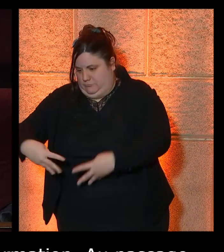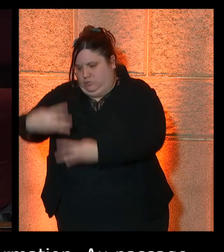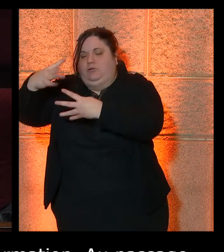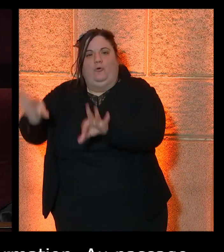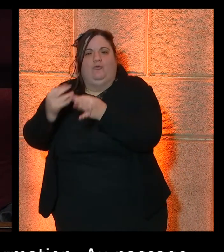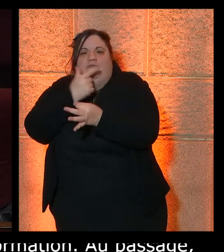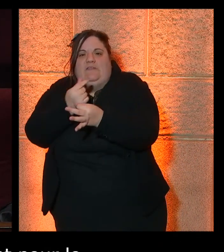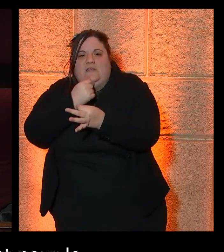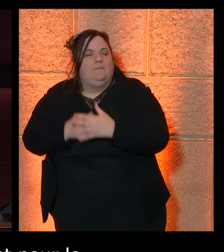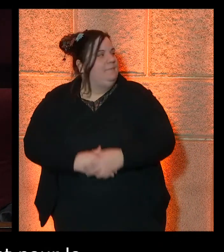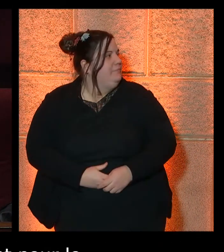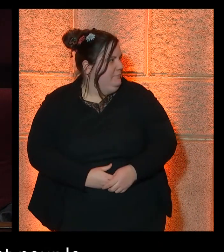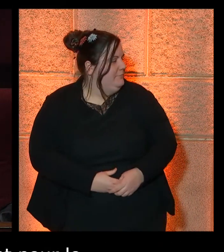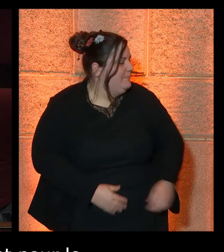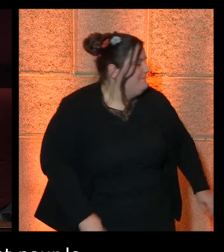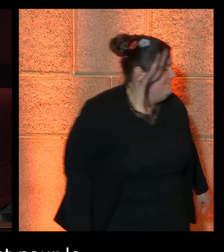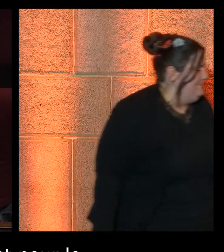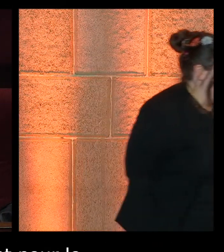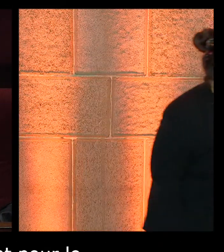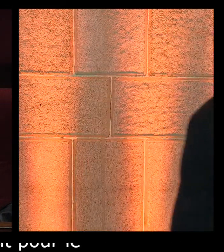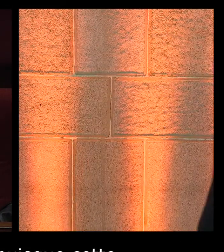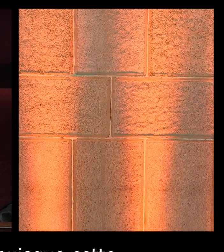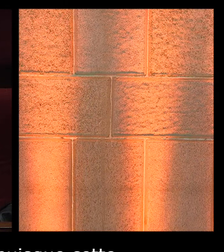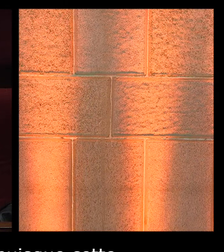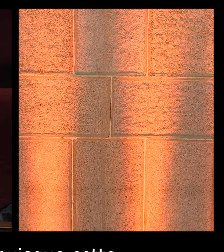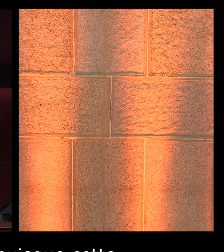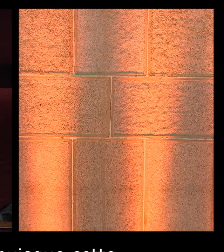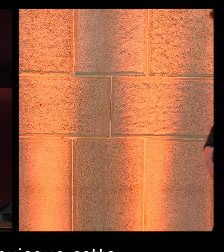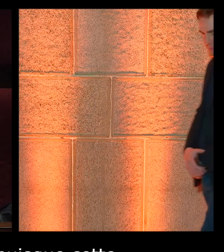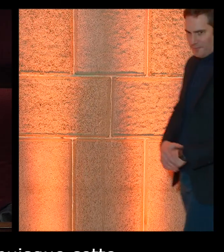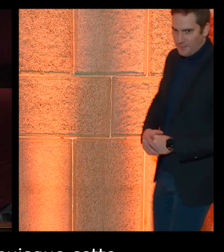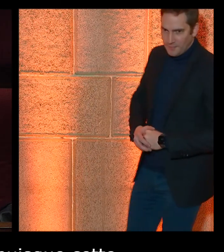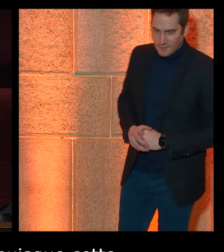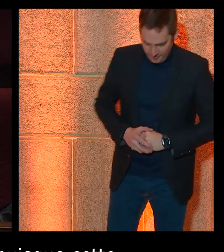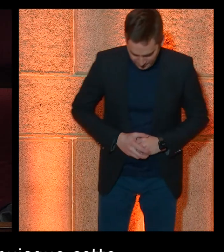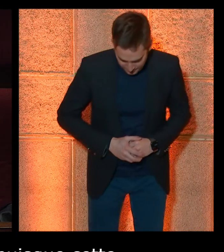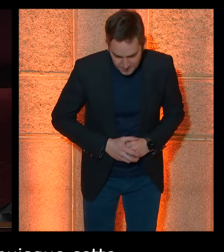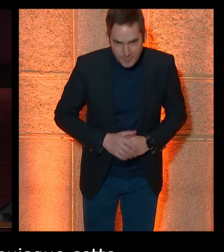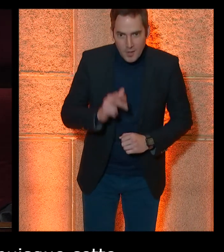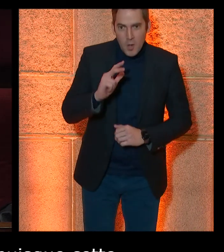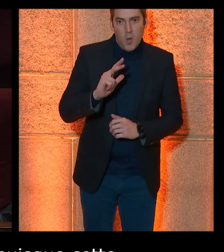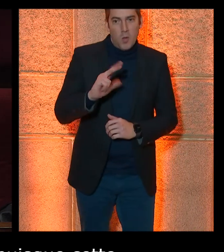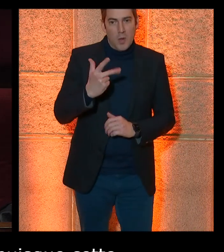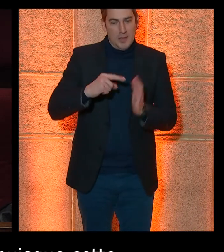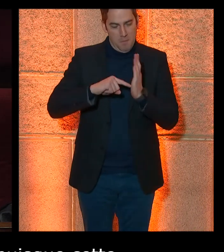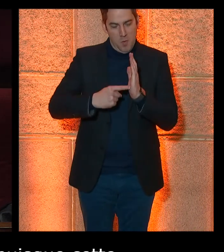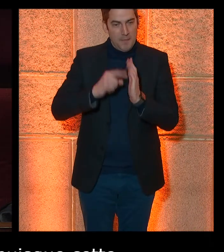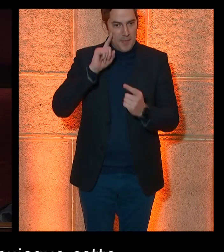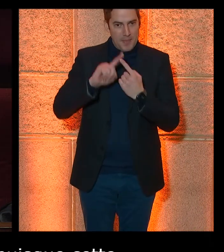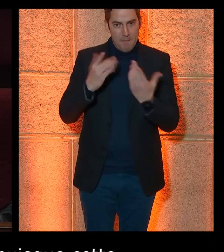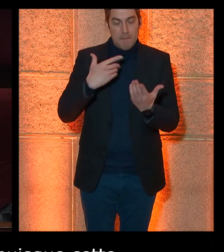je m'en arrêterai là ce matin, c'est tout simplement parler de l'accessibilité de l'information elle-même.